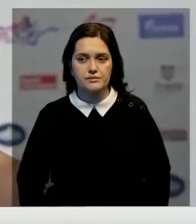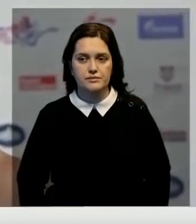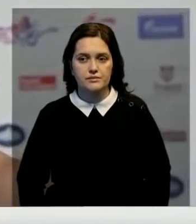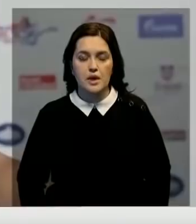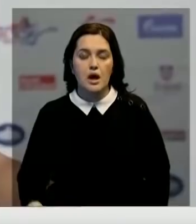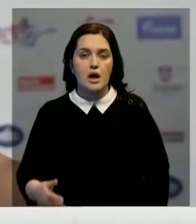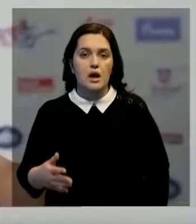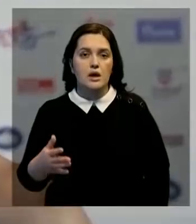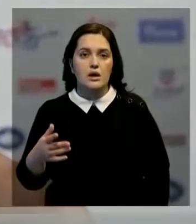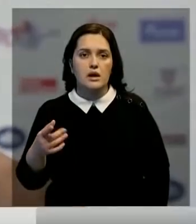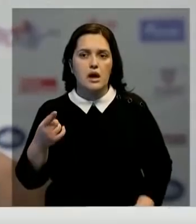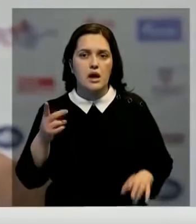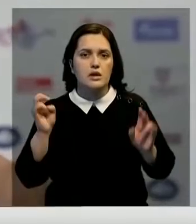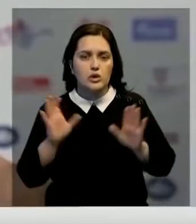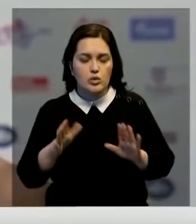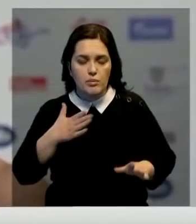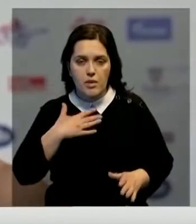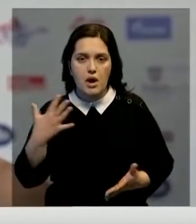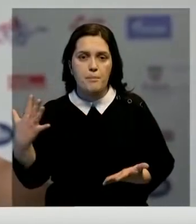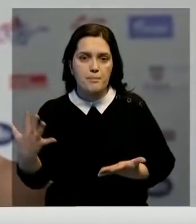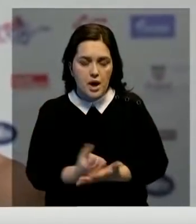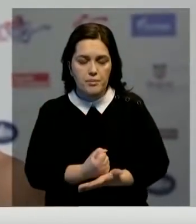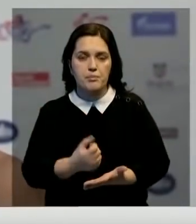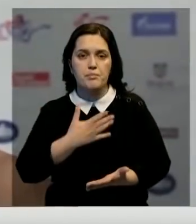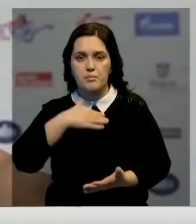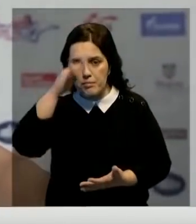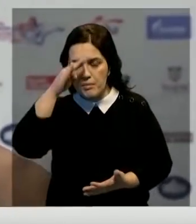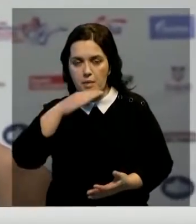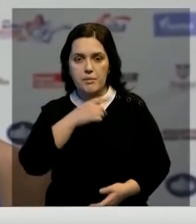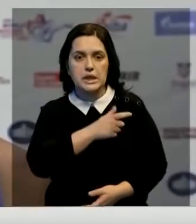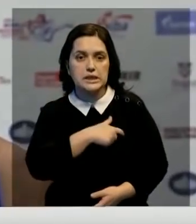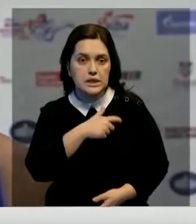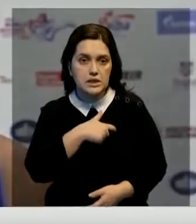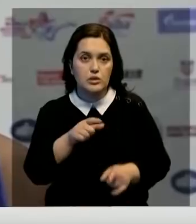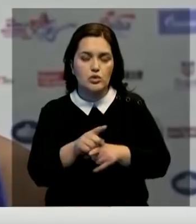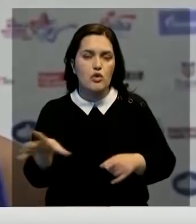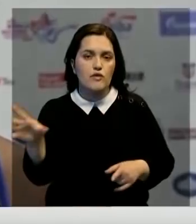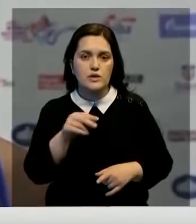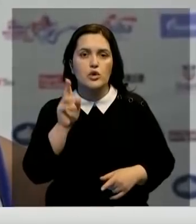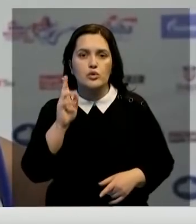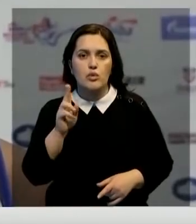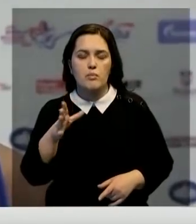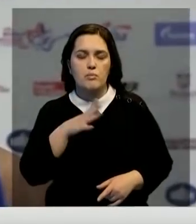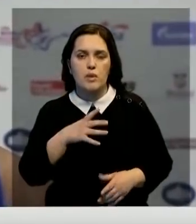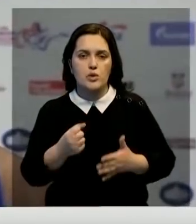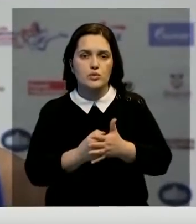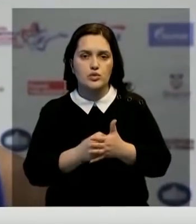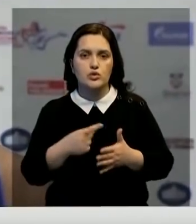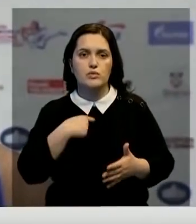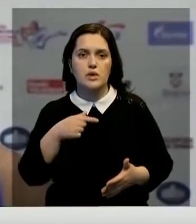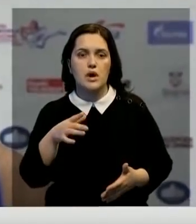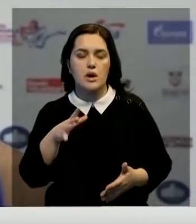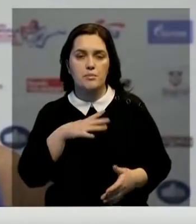Я считаю, что это не только моя победа, это победа моего отца, тренера, также всех тех, кто приложил свои усилия, чтобы я